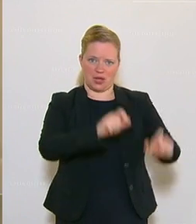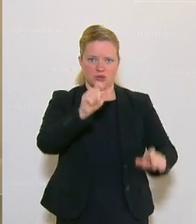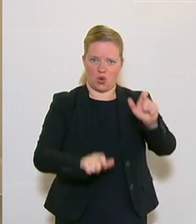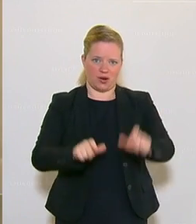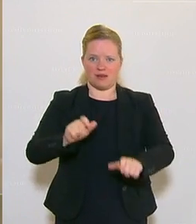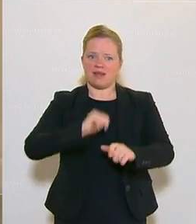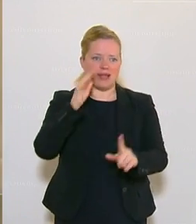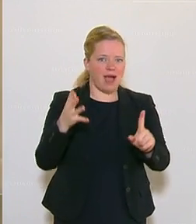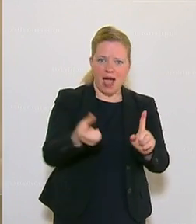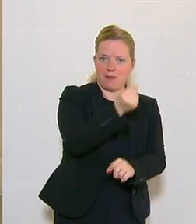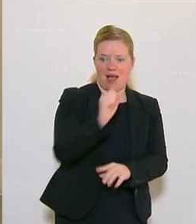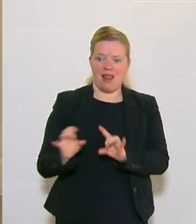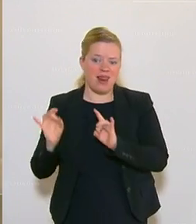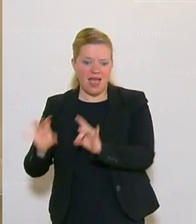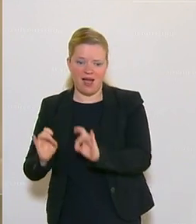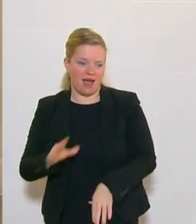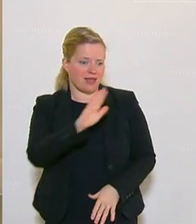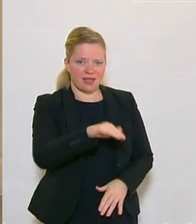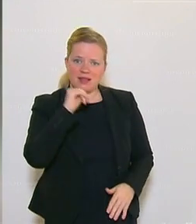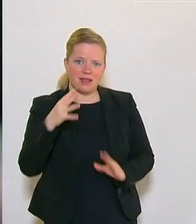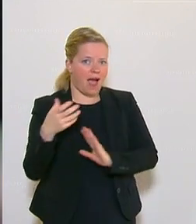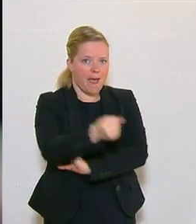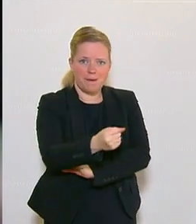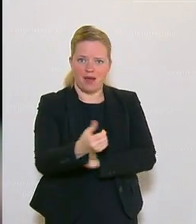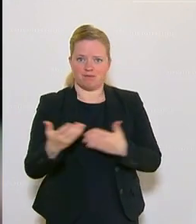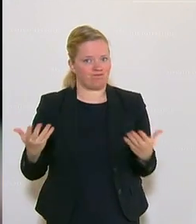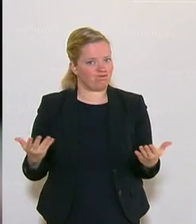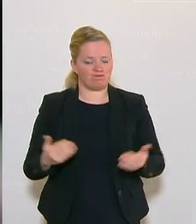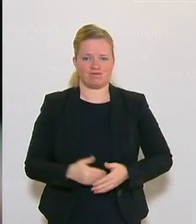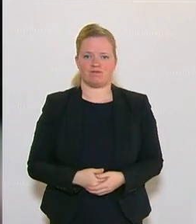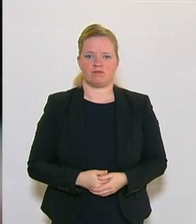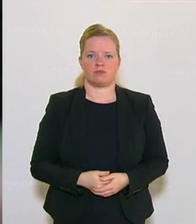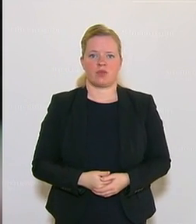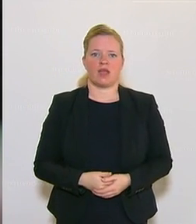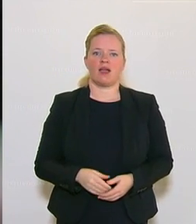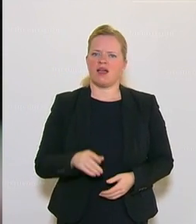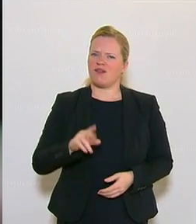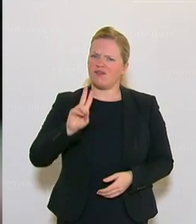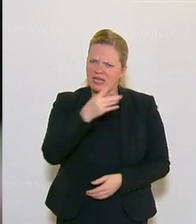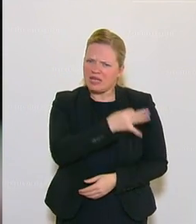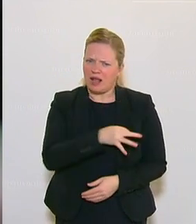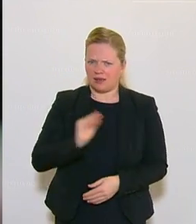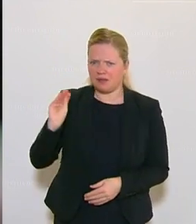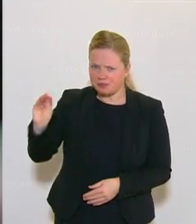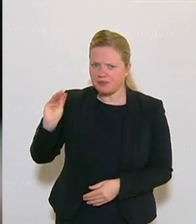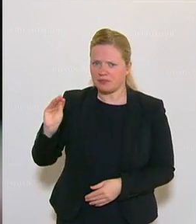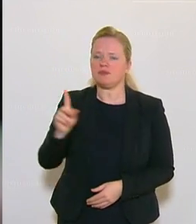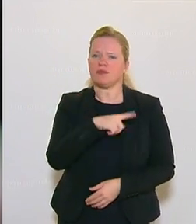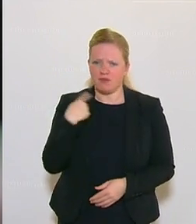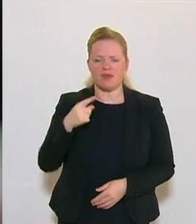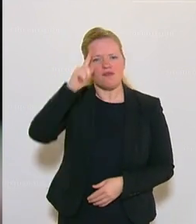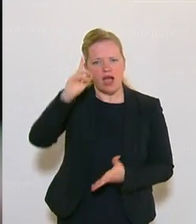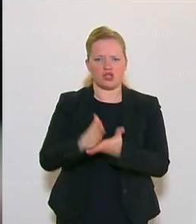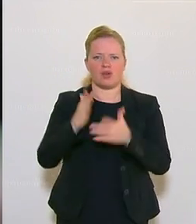durch die Schule, durch Ihre Lehrerinnen und Lehrer. Und wissen Sie, Herr Vizekanzler, wir nehmen schon zur Kenntnis, dass es eine wissenschaftliche